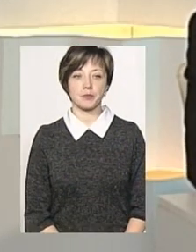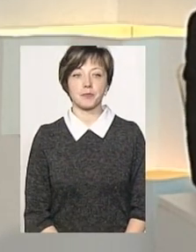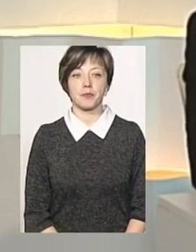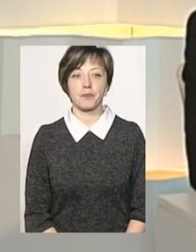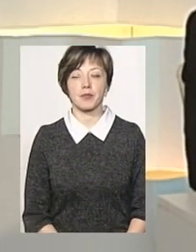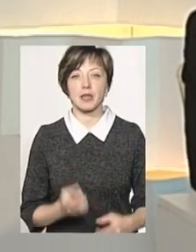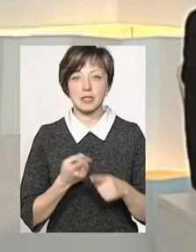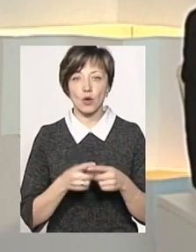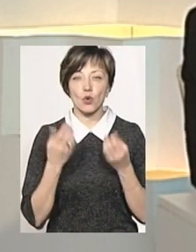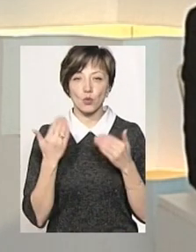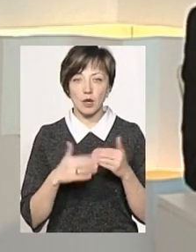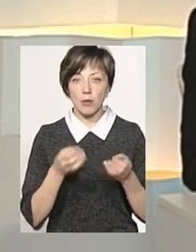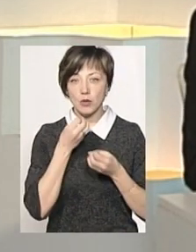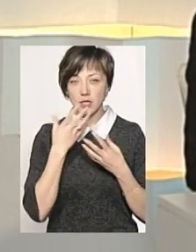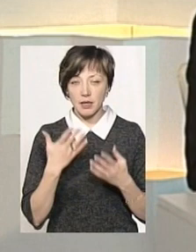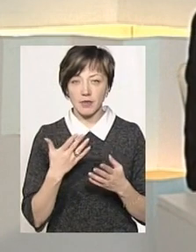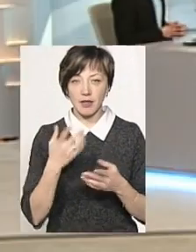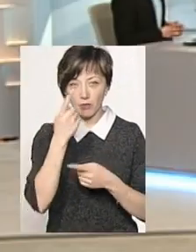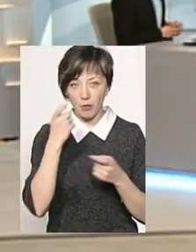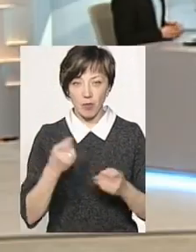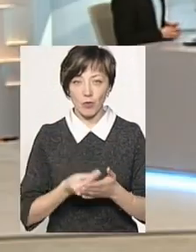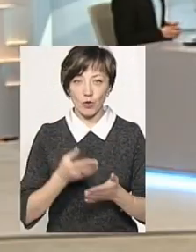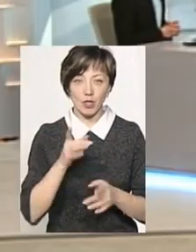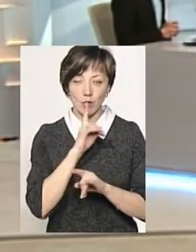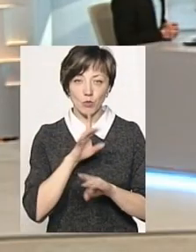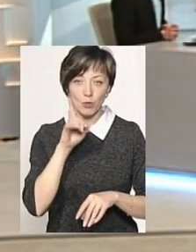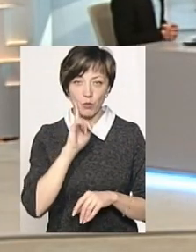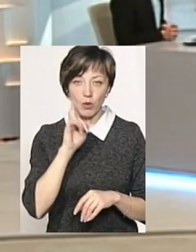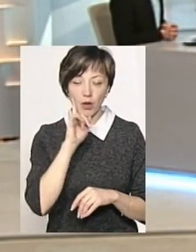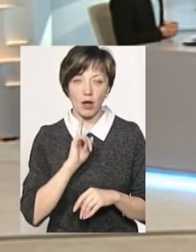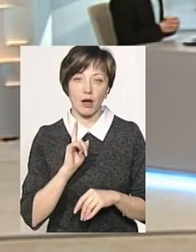Це вже позитивна інформація, що поки що піднімати ніхто нічого не буде.